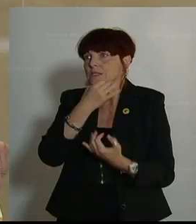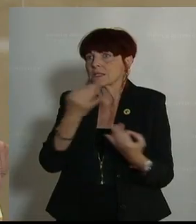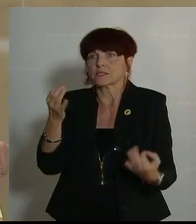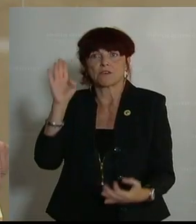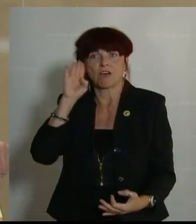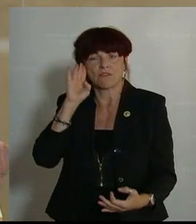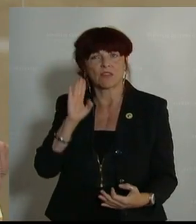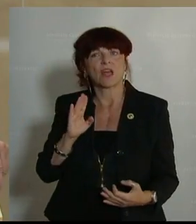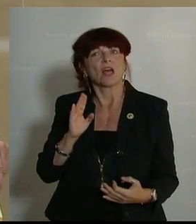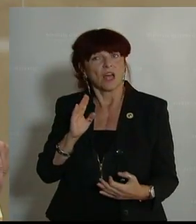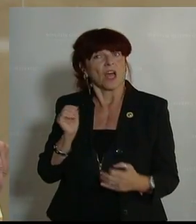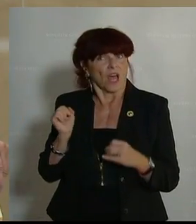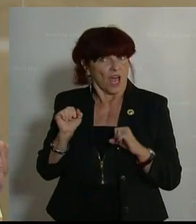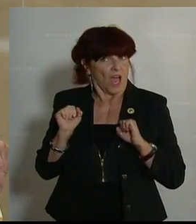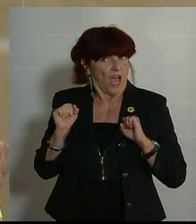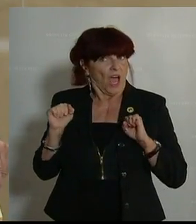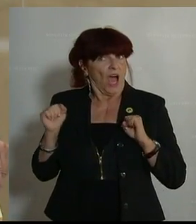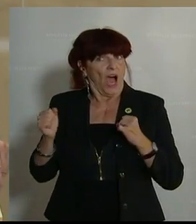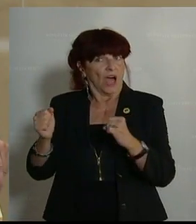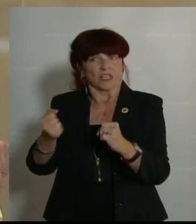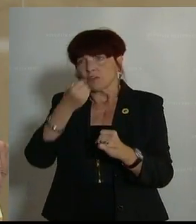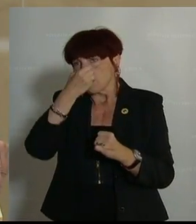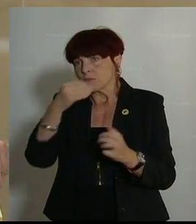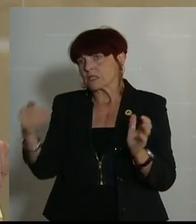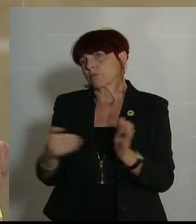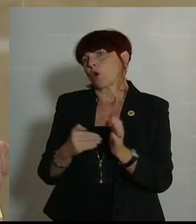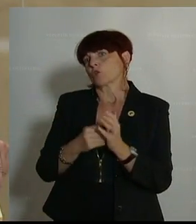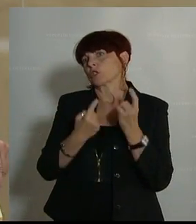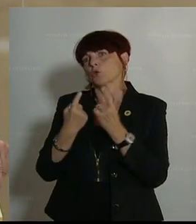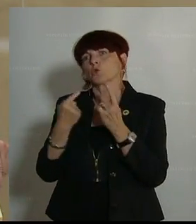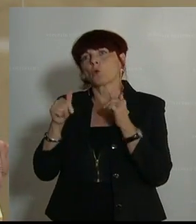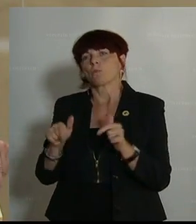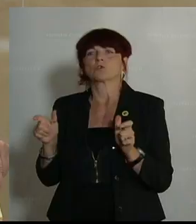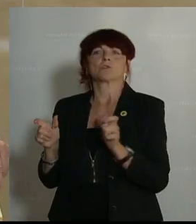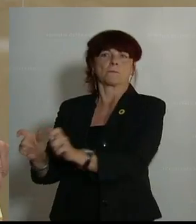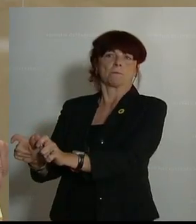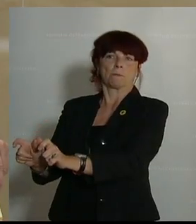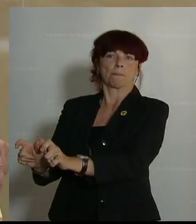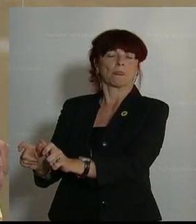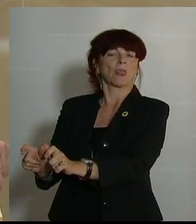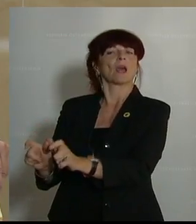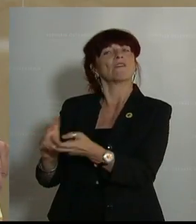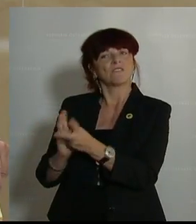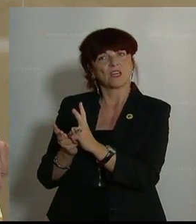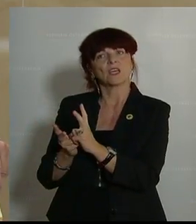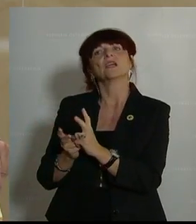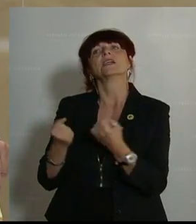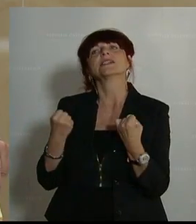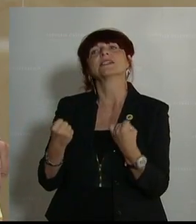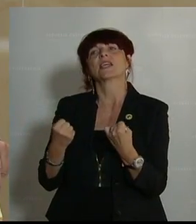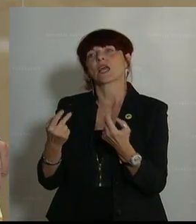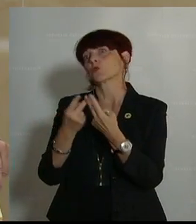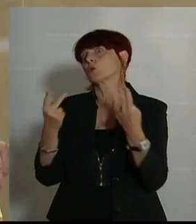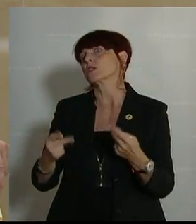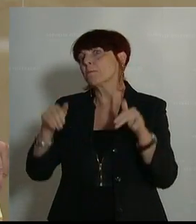Missbrauchssituation verhindert werden soll, indem ein Sicherheitskonzept vorliegen